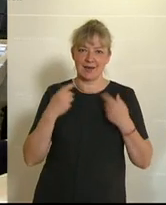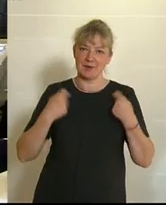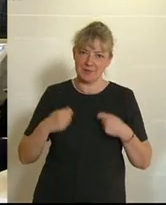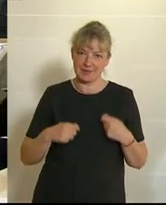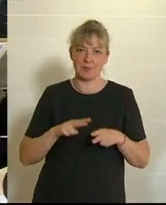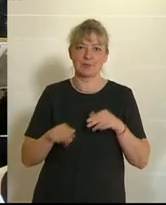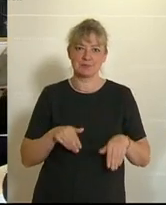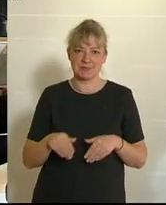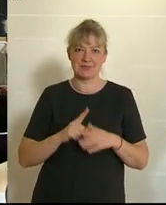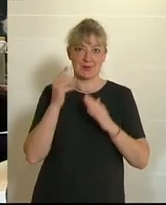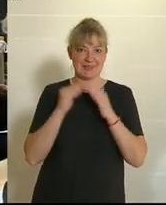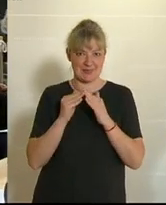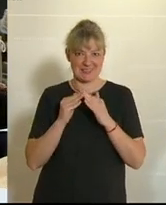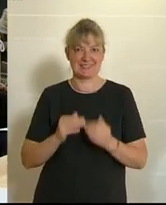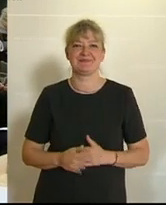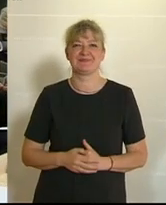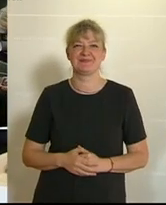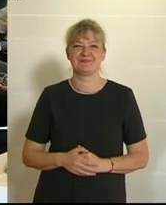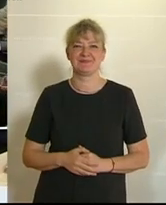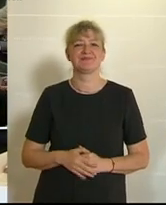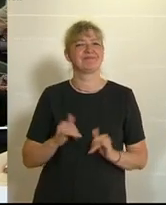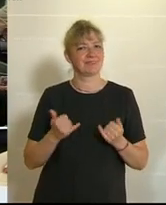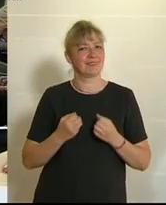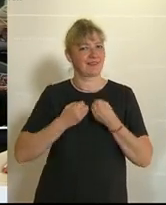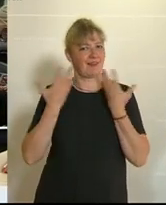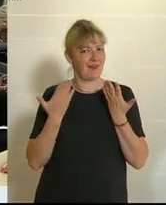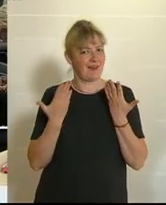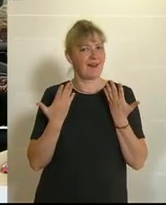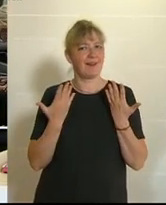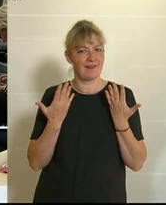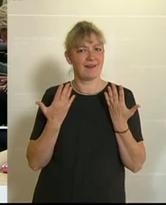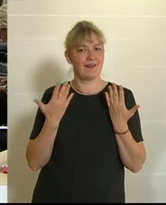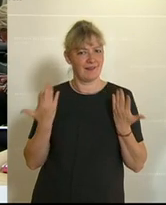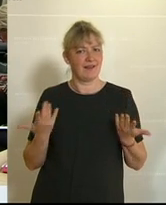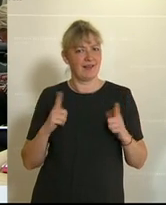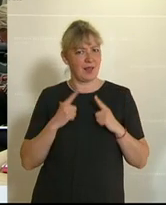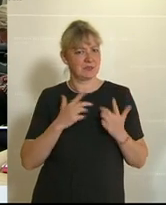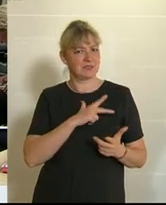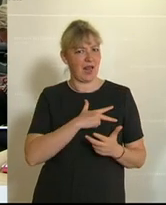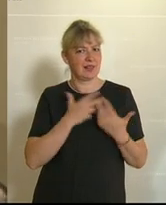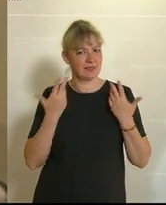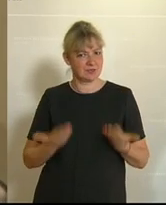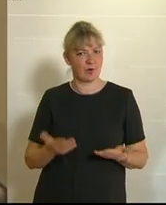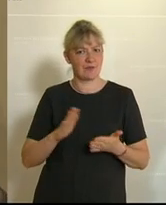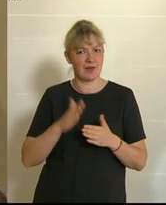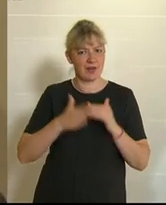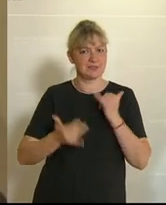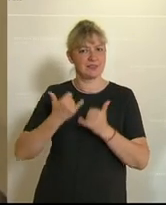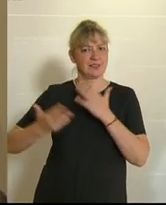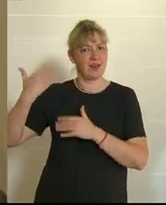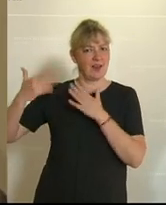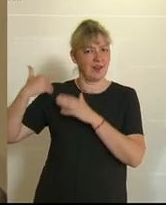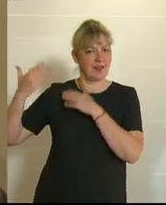Hermann Brückel von der FPÖ ist am Wort. Es ist evident und es ist eine Lebensrealität auch, dass in den vergangenen Jahren